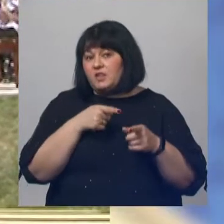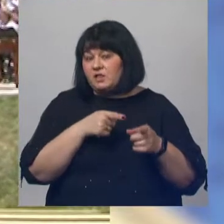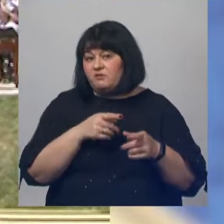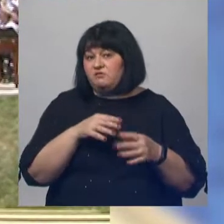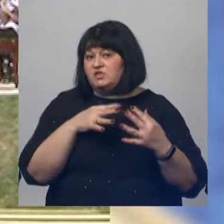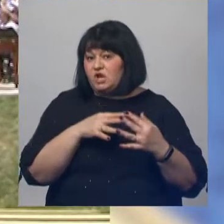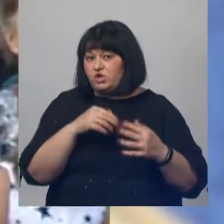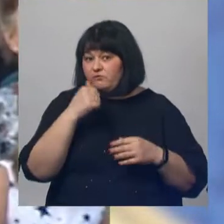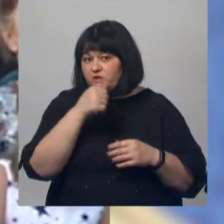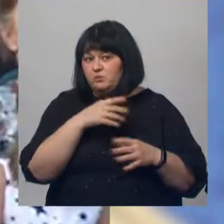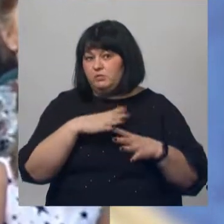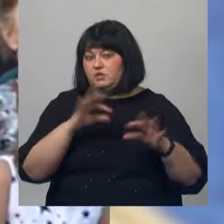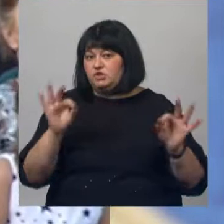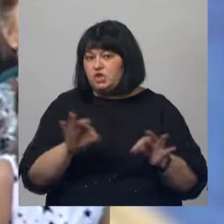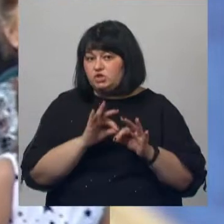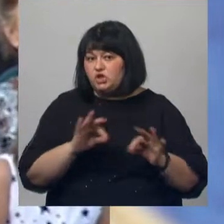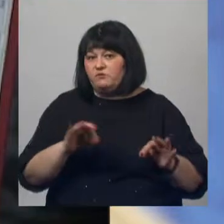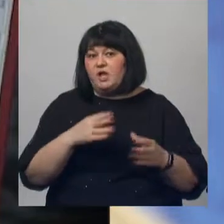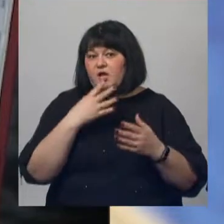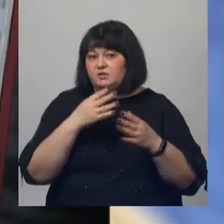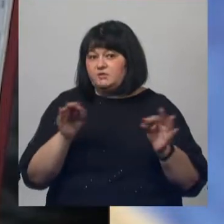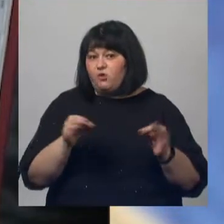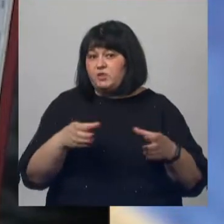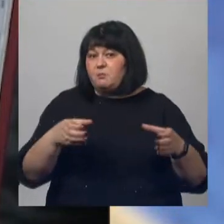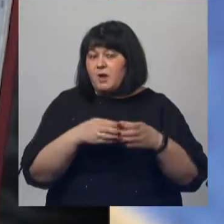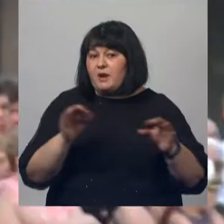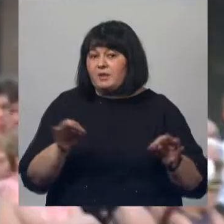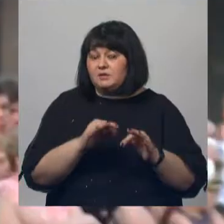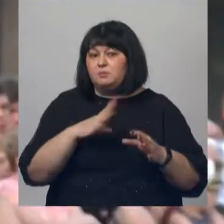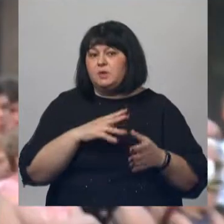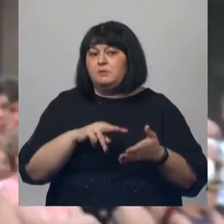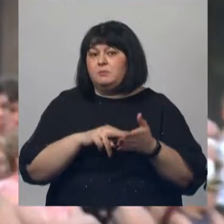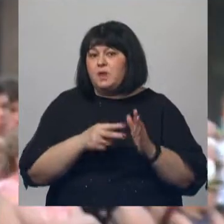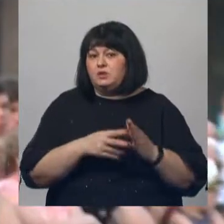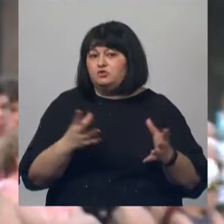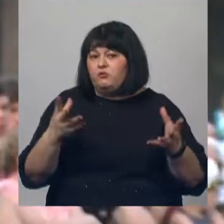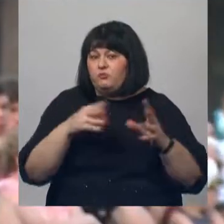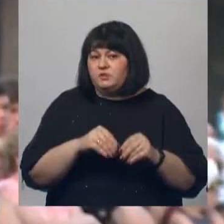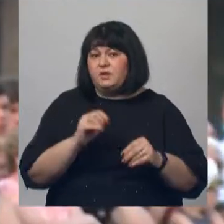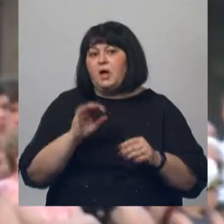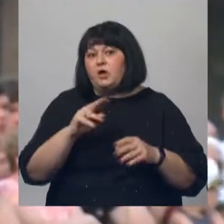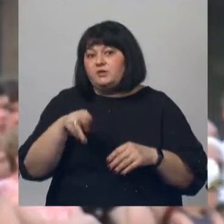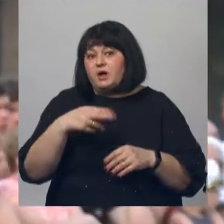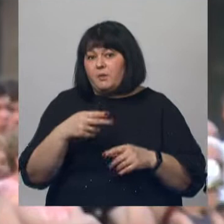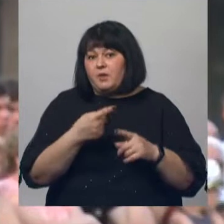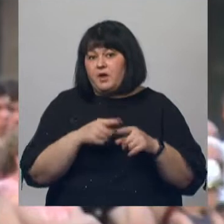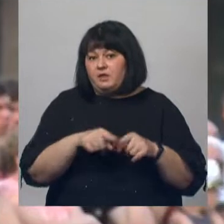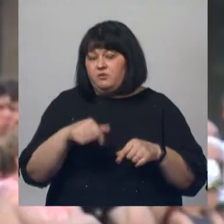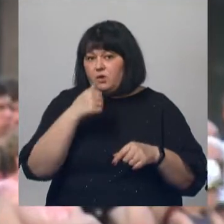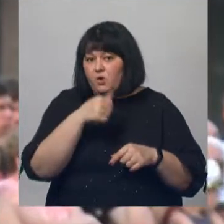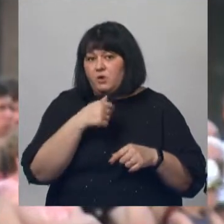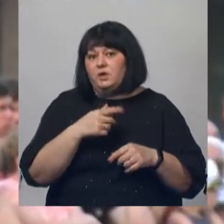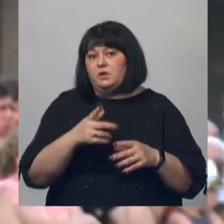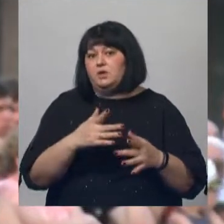Прохоровском поле, он даже дирижировал ее сводным оркестром. Были совместные планы и проекты. Но в декабре того же года генерал-лейтенант